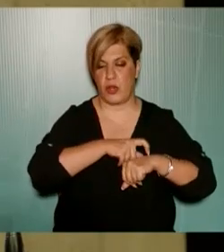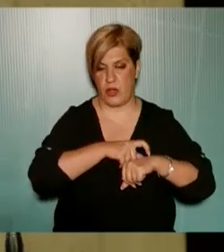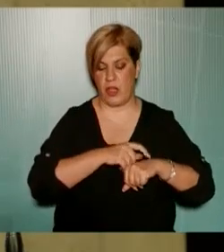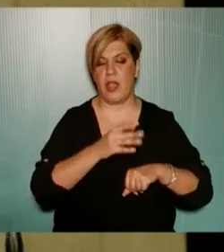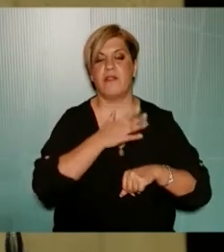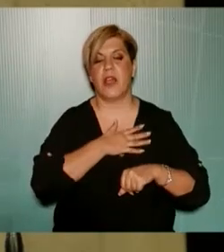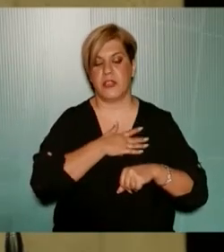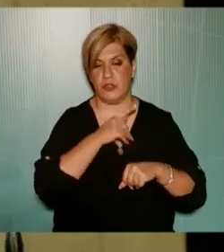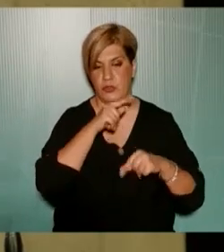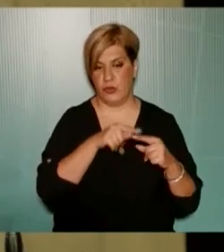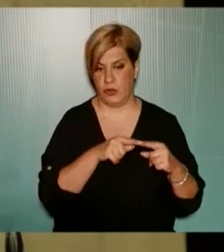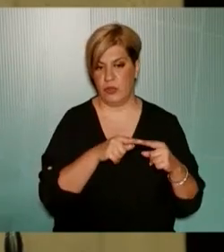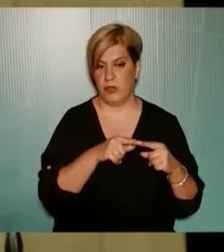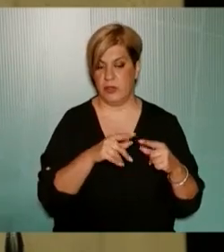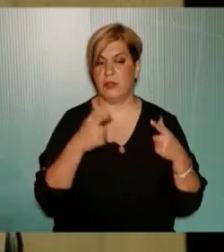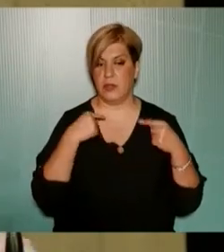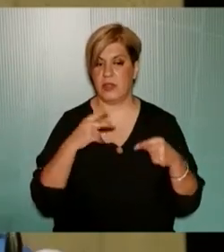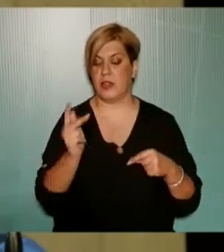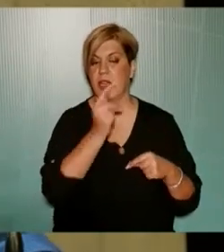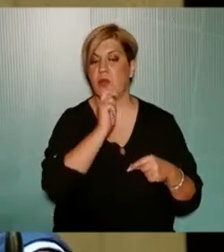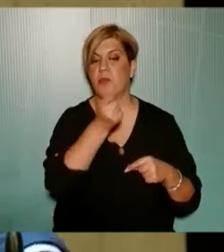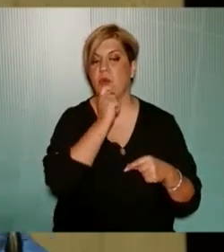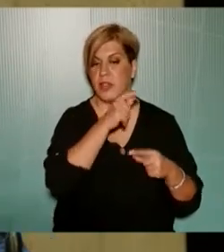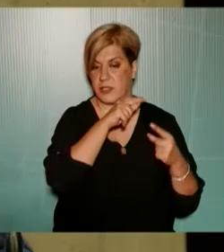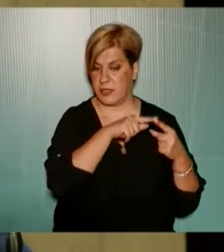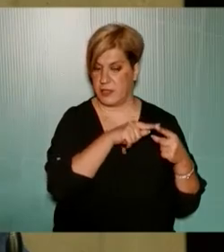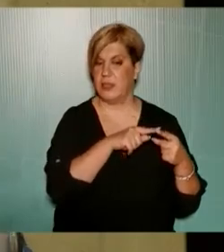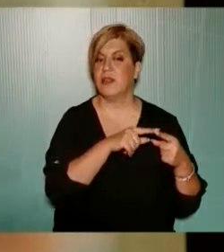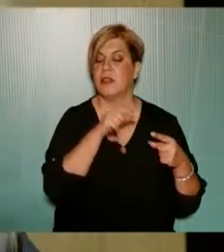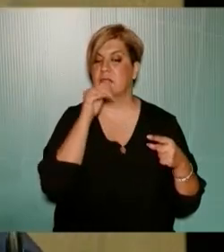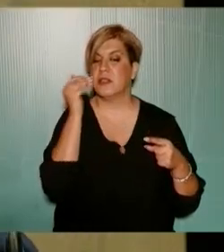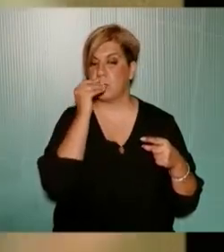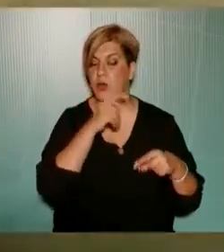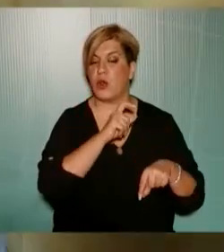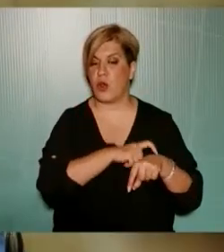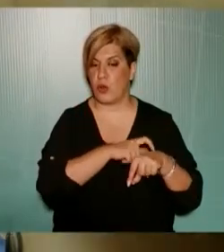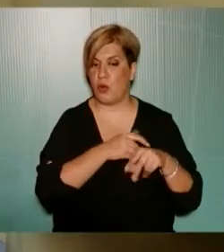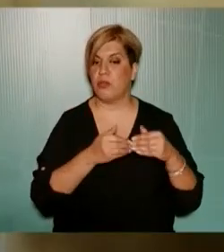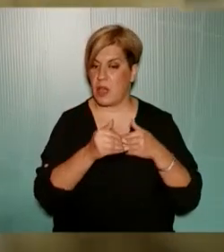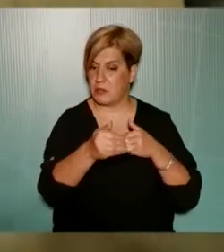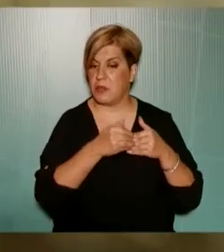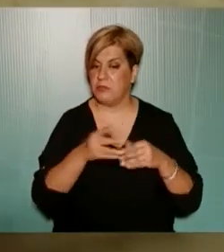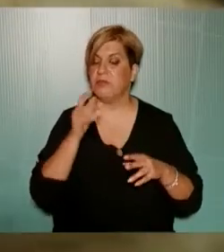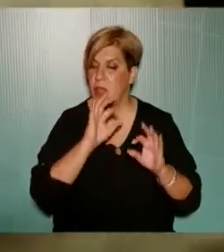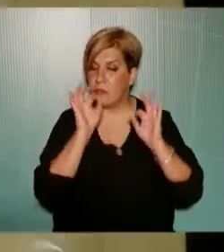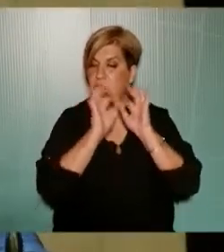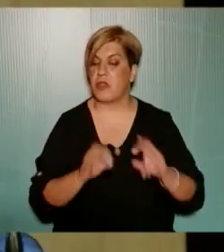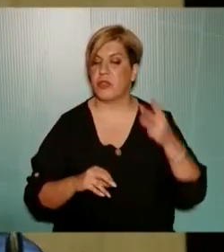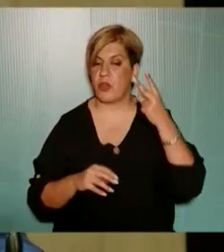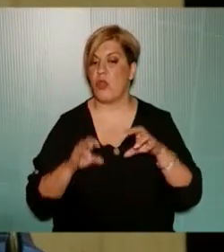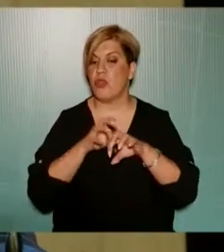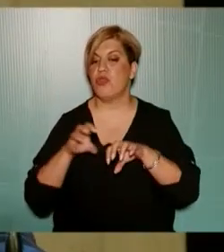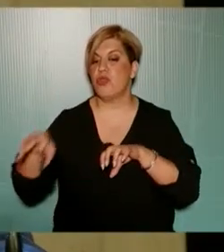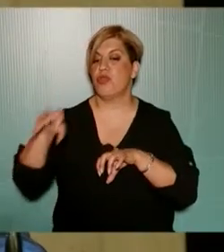Ευχαριστώ τα στελέχη της κοινωνικής πολιτικής γιατί στο σύντομο χρονικό διάστημα αυτό έχουν ετοιμάσει δύο ακόμα